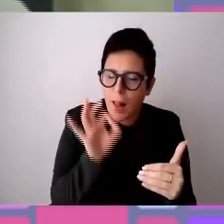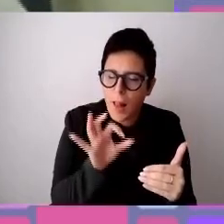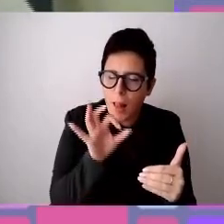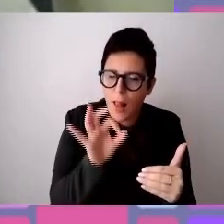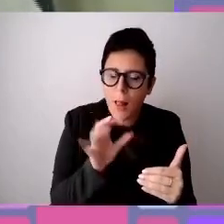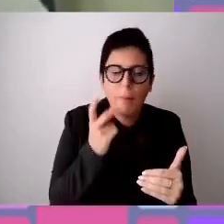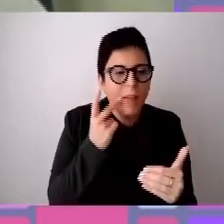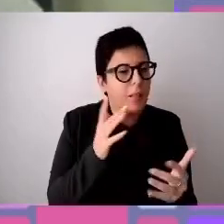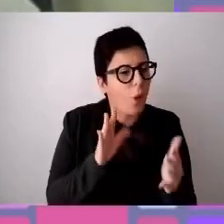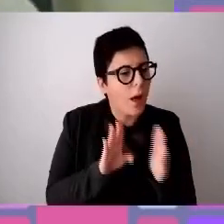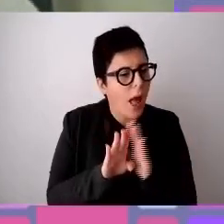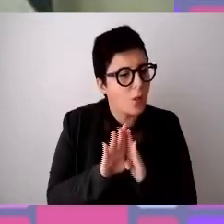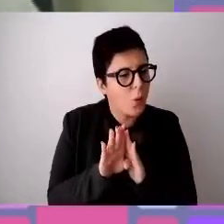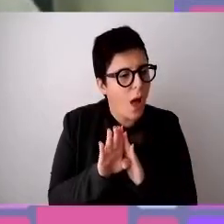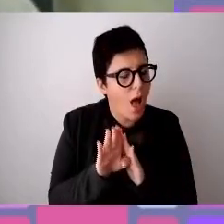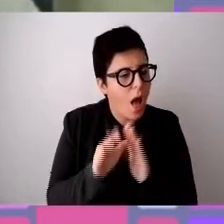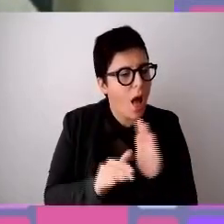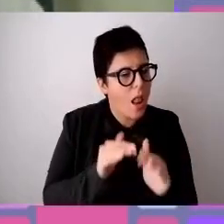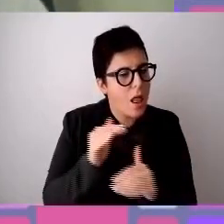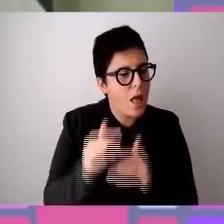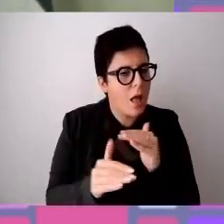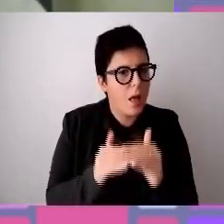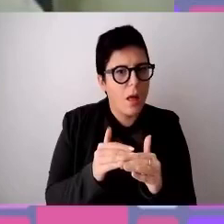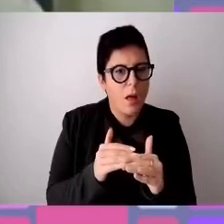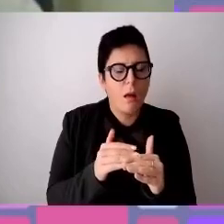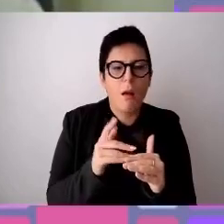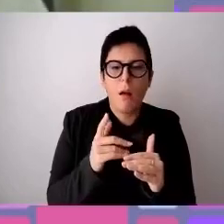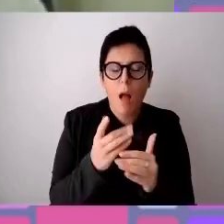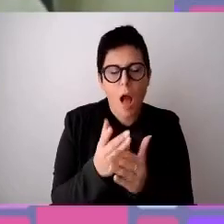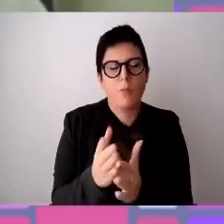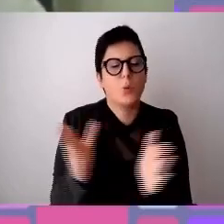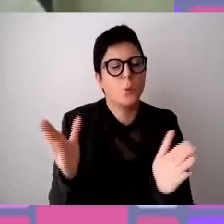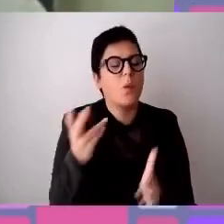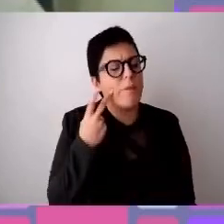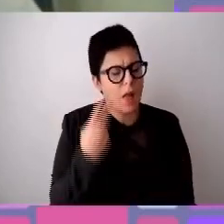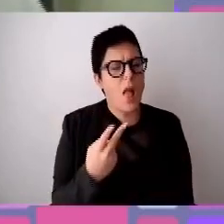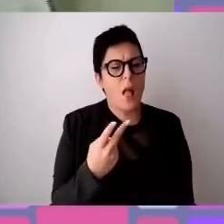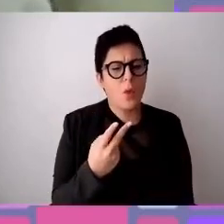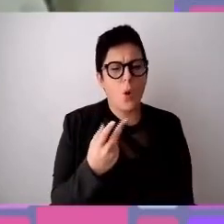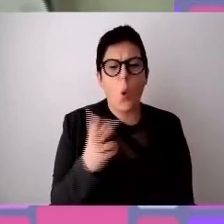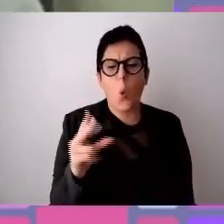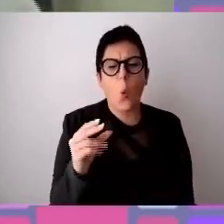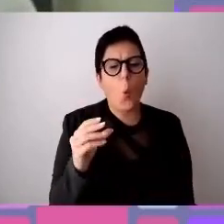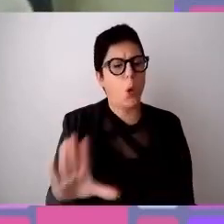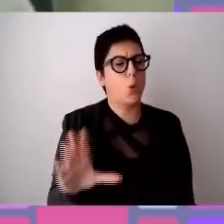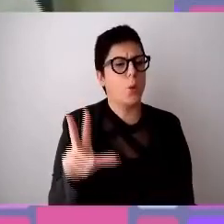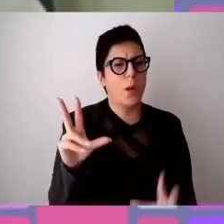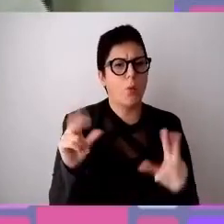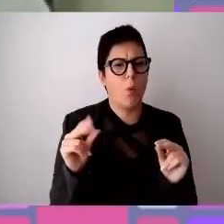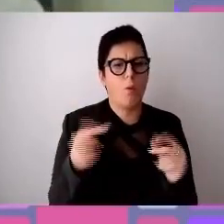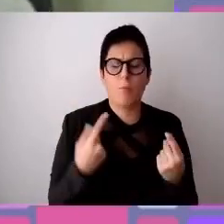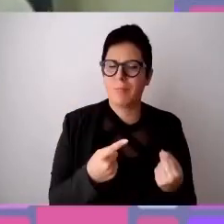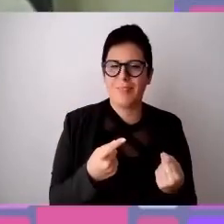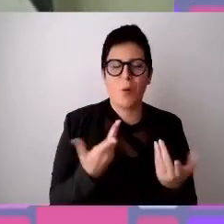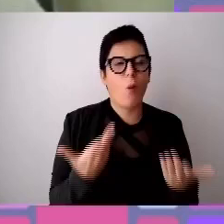e io dico inesorabile, verso un'apertura, verso una nuova cultura. Questo lo testimonia il lavoro